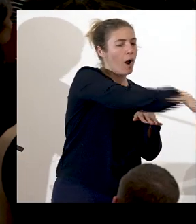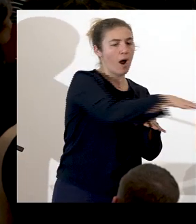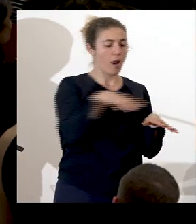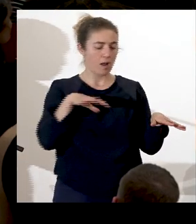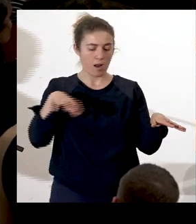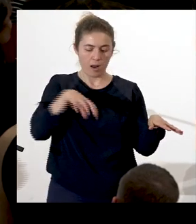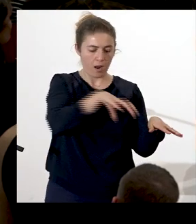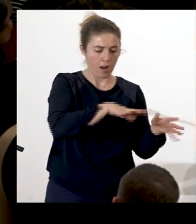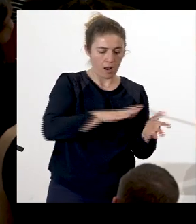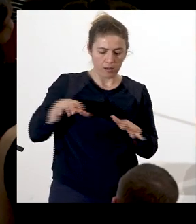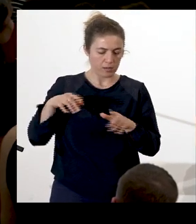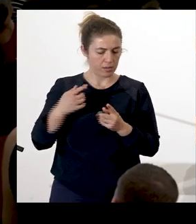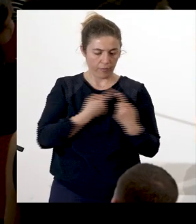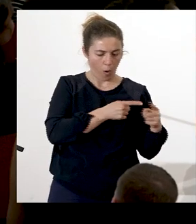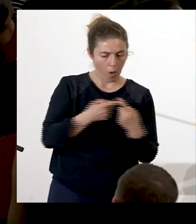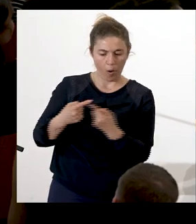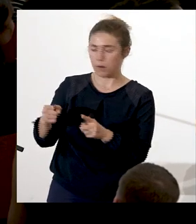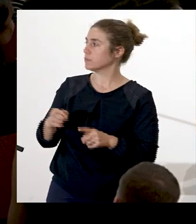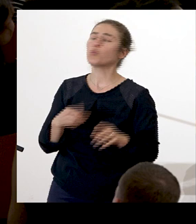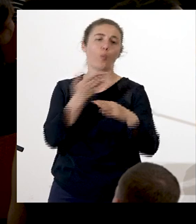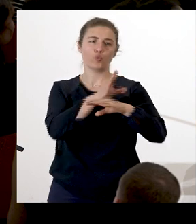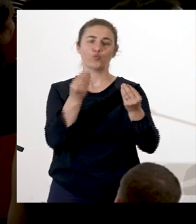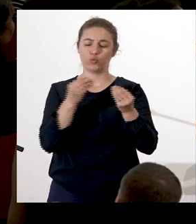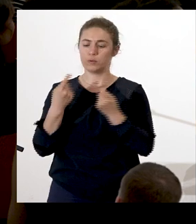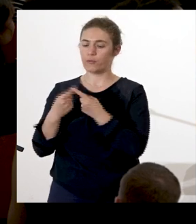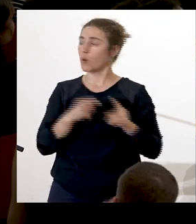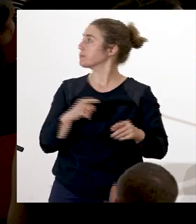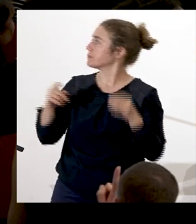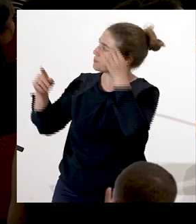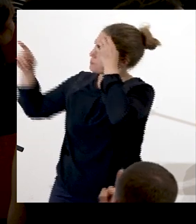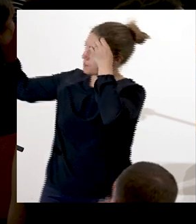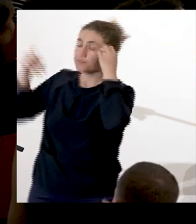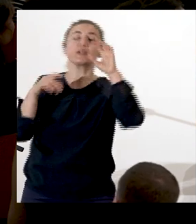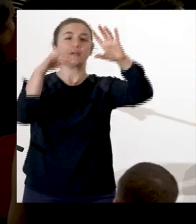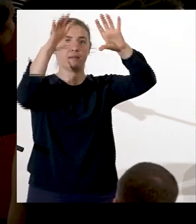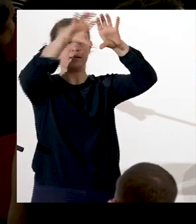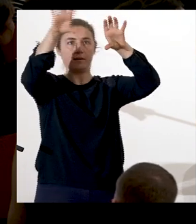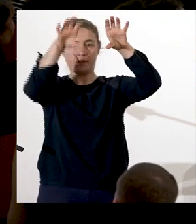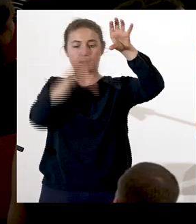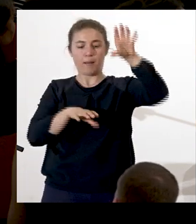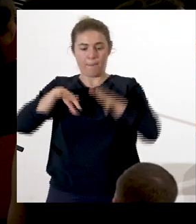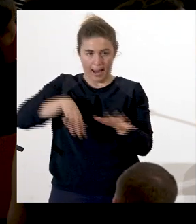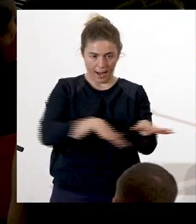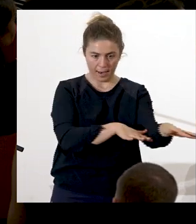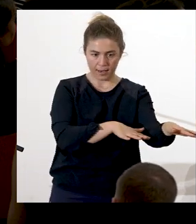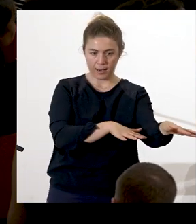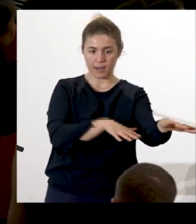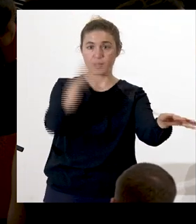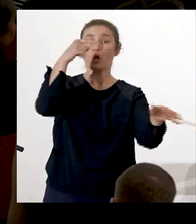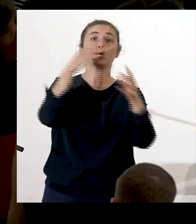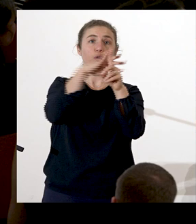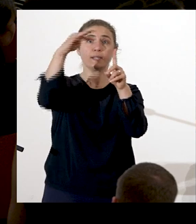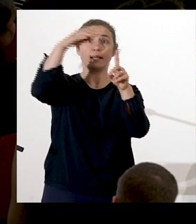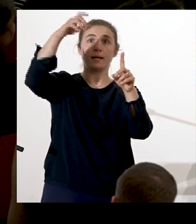Je vous montre. À mesure que l'on descend, c'est-à-dire vers la côte, à chaque couche de la société,